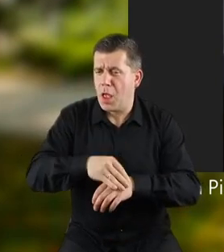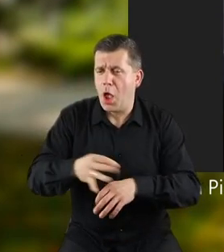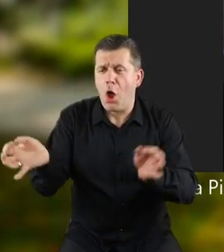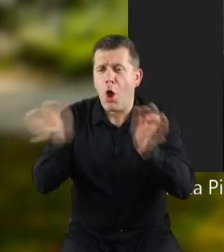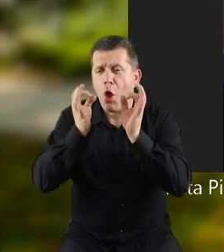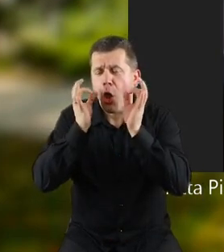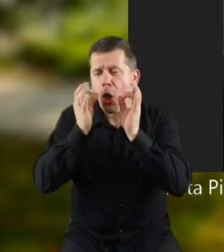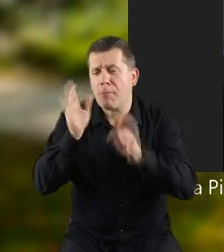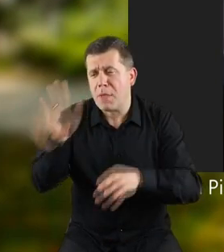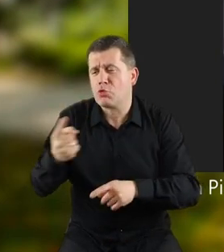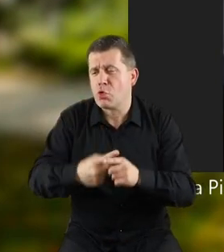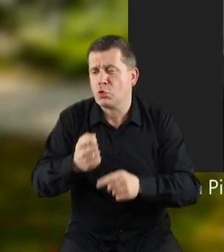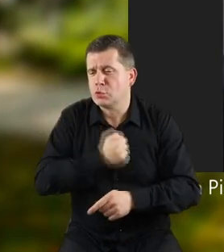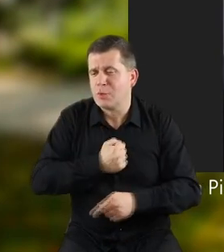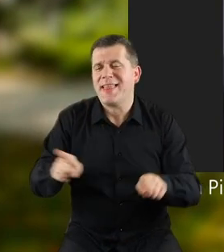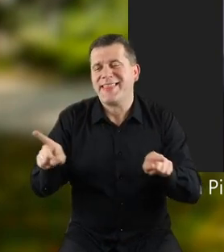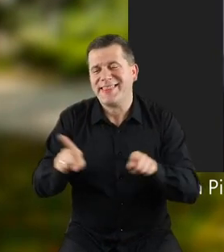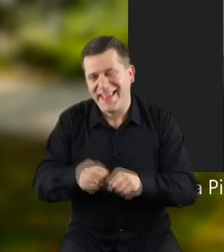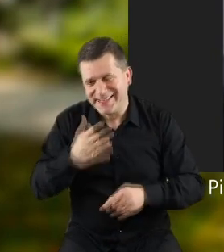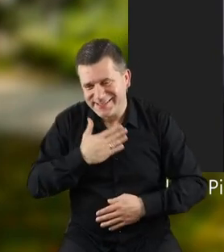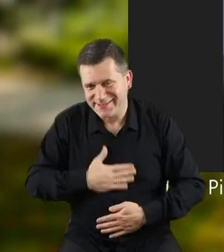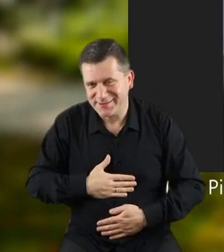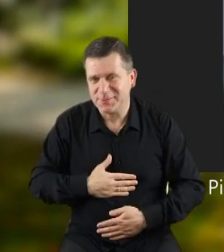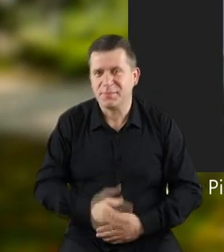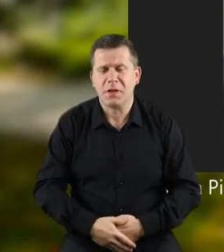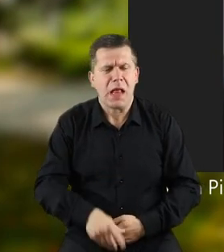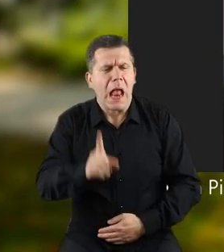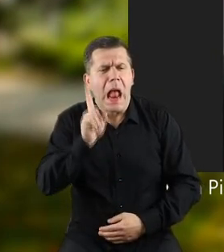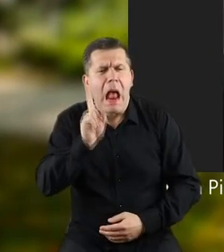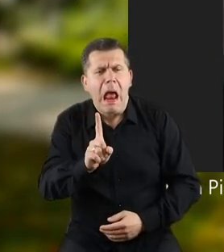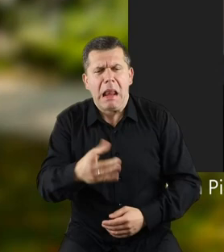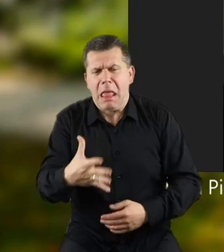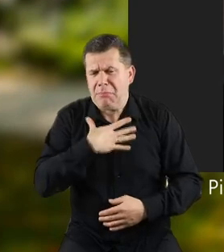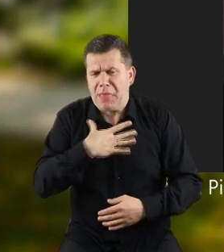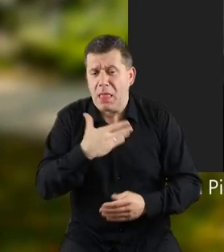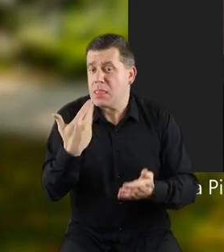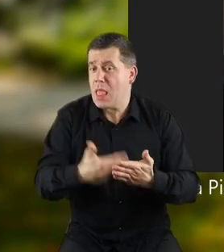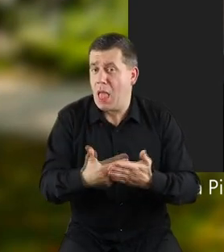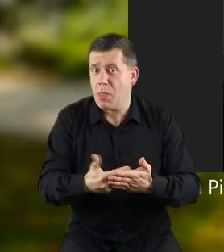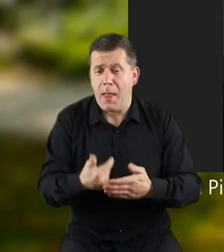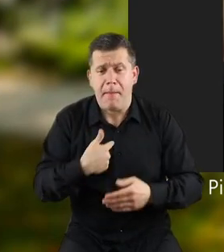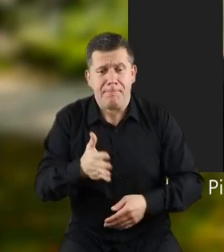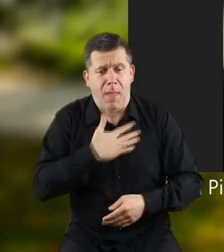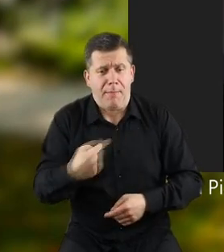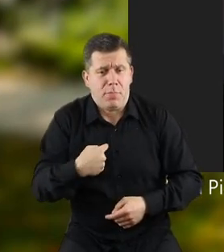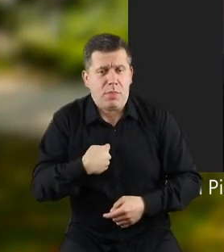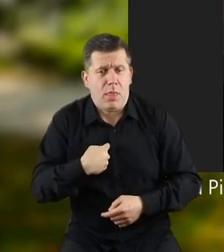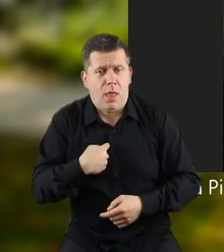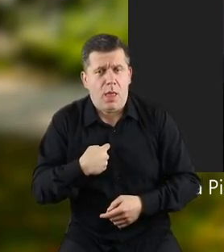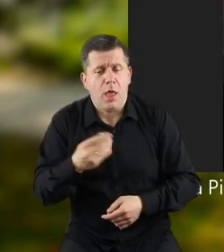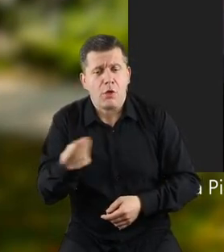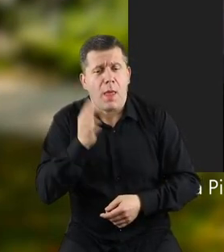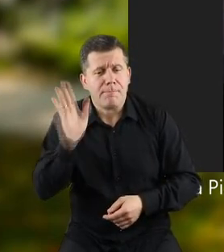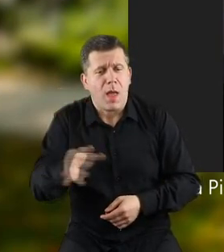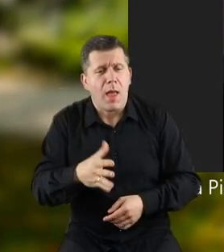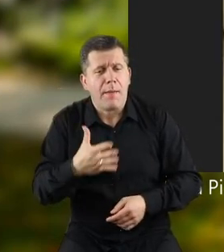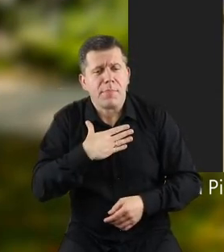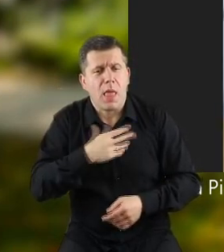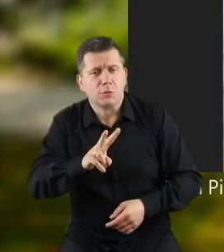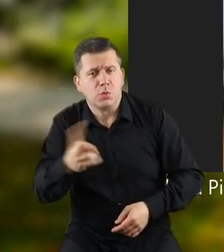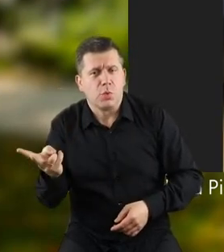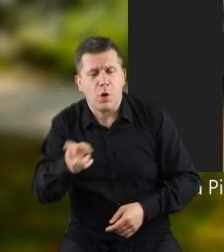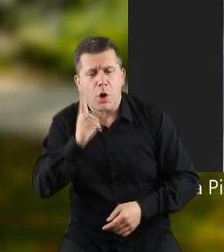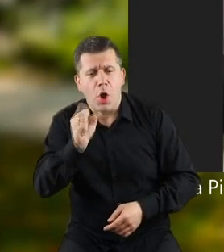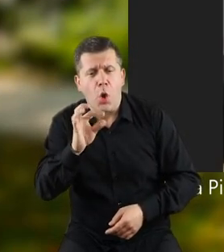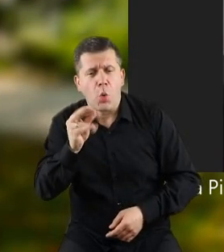kotu będzie trochę smutno. Nie no, kotki też lubię, ale pieski, dlatego, że ma mnie i ma jeszcze pieska